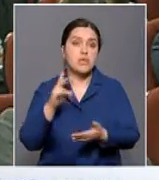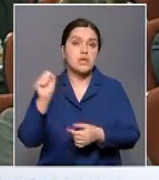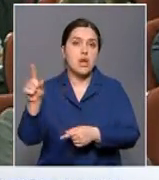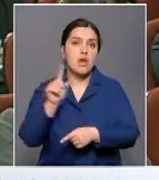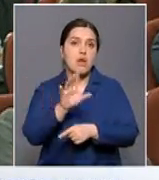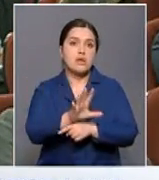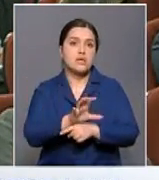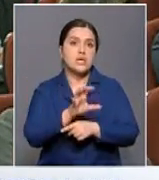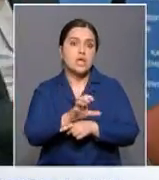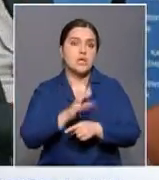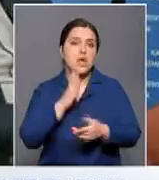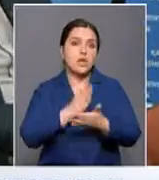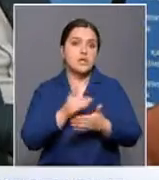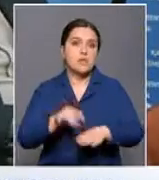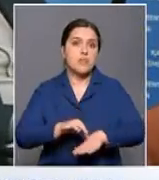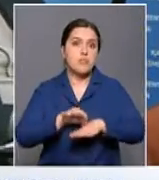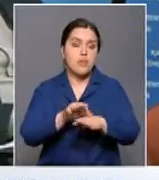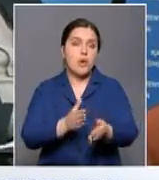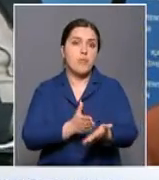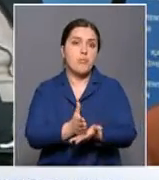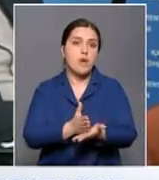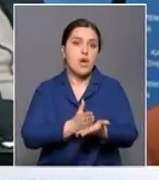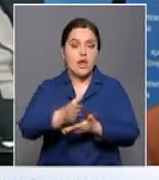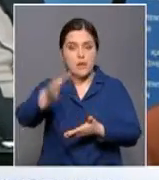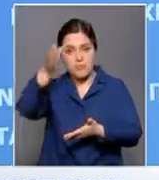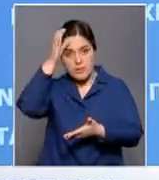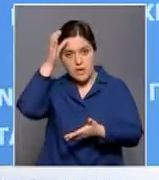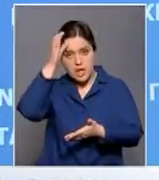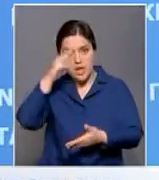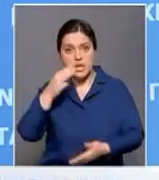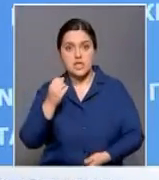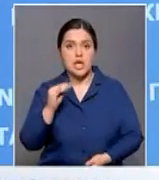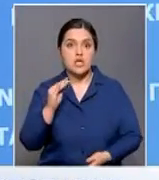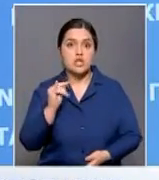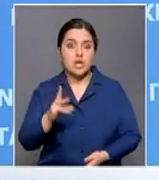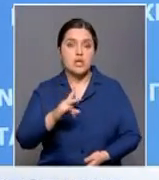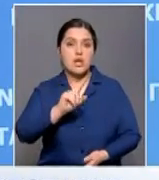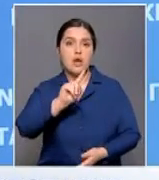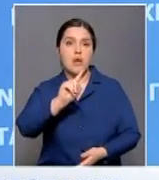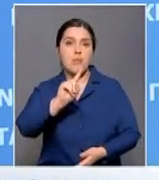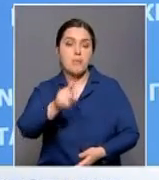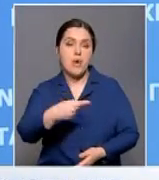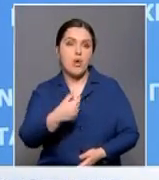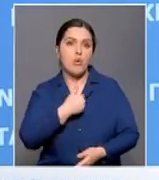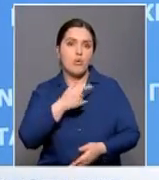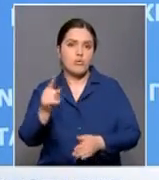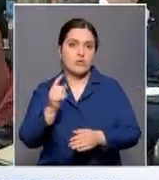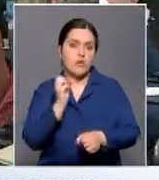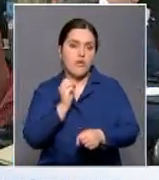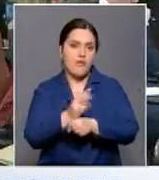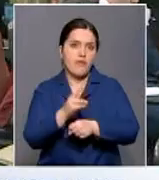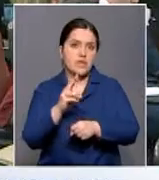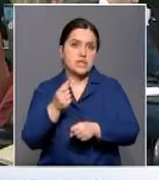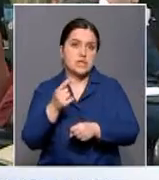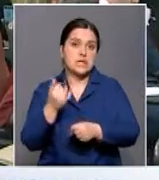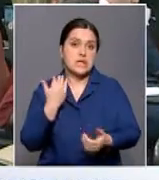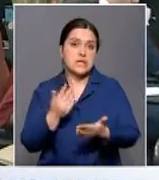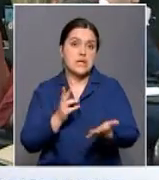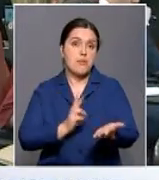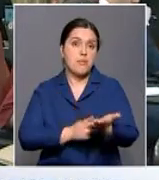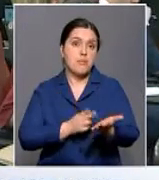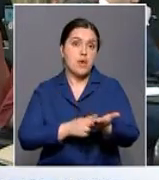на критику в адрес проводимой политики в сфере образования. Мухтар Тайжан потребовал отставки Сагадиева, если подтвердится